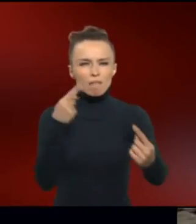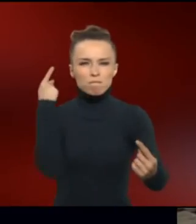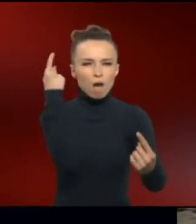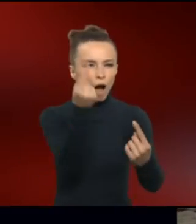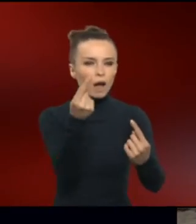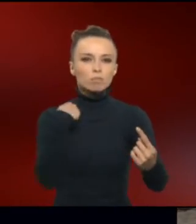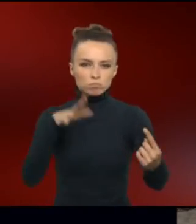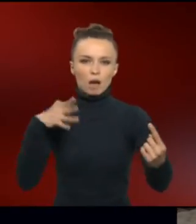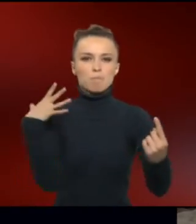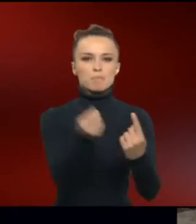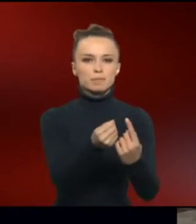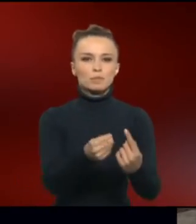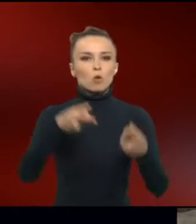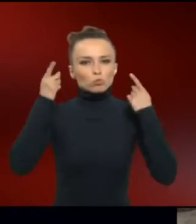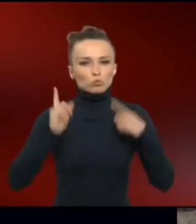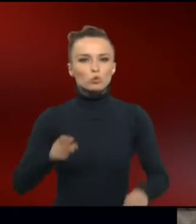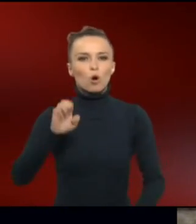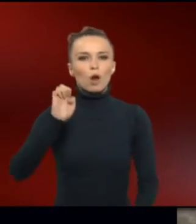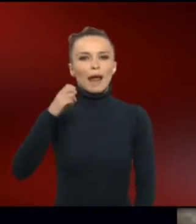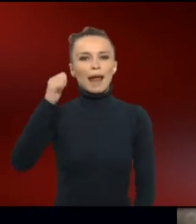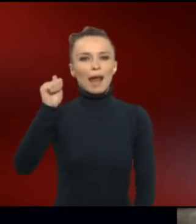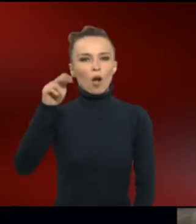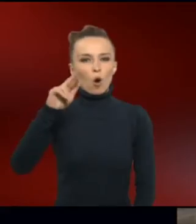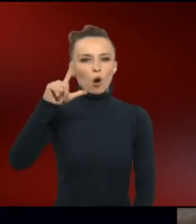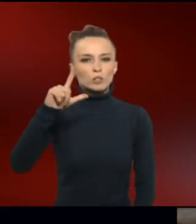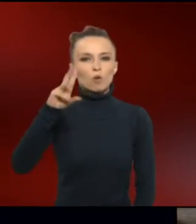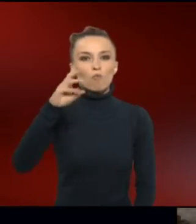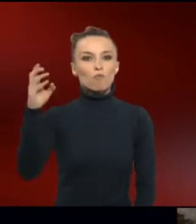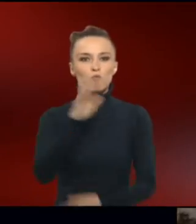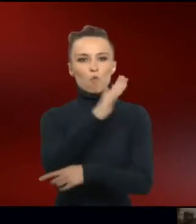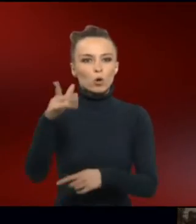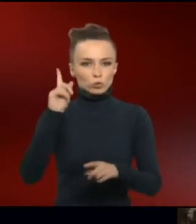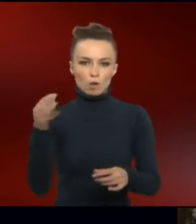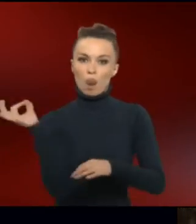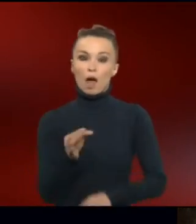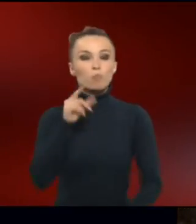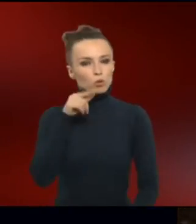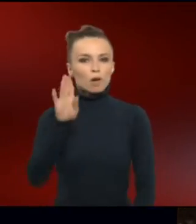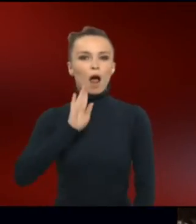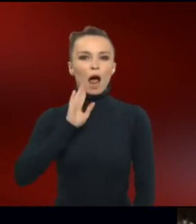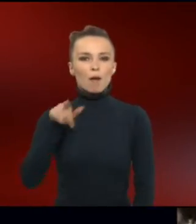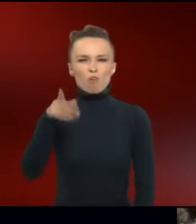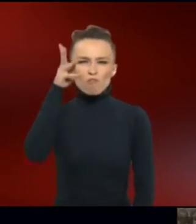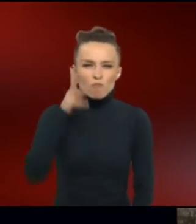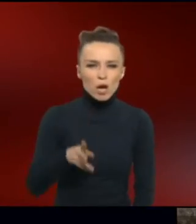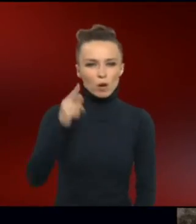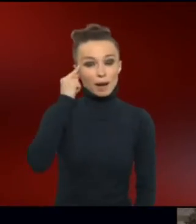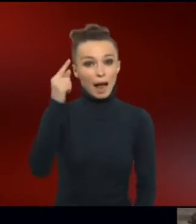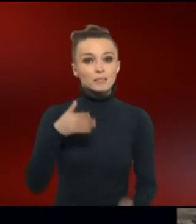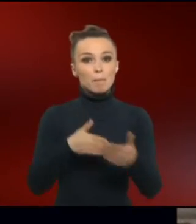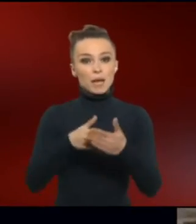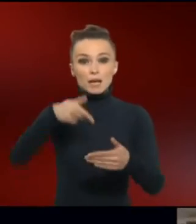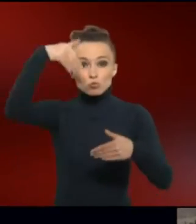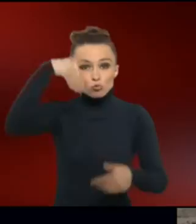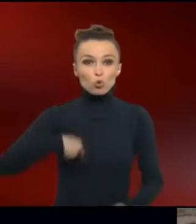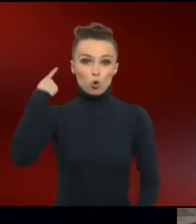greifbar nah. Er soll Earlswood leiten. Earlswood. Das ist ein Heim für fast 400 geistig Gehinderter im